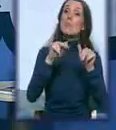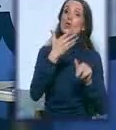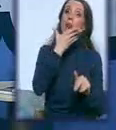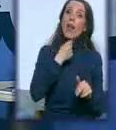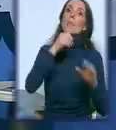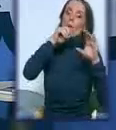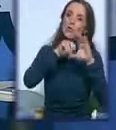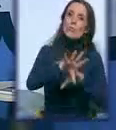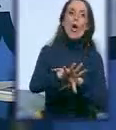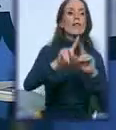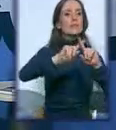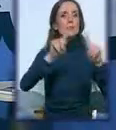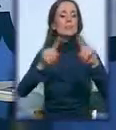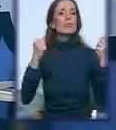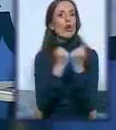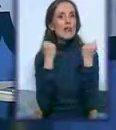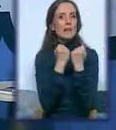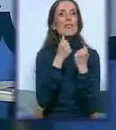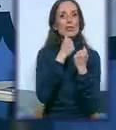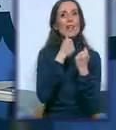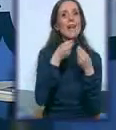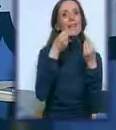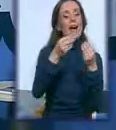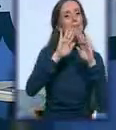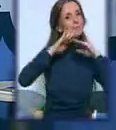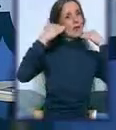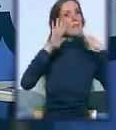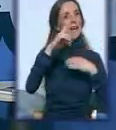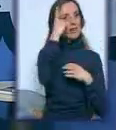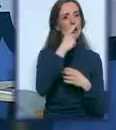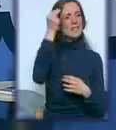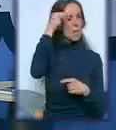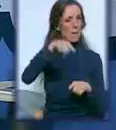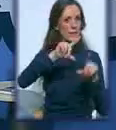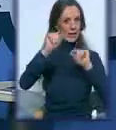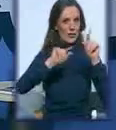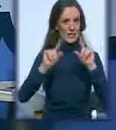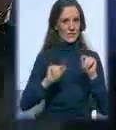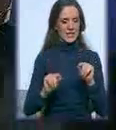realizovati kroz aktivnosti i doneti sreće i osmeh na vaše lica. Zapamtite ove zvezdice.